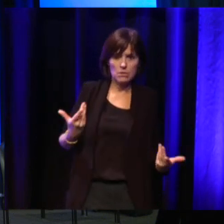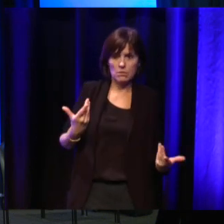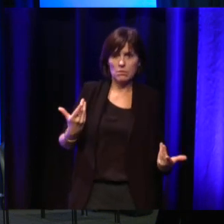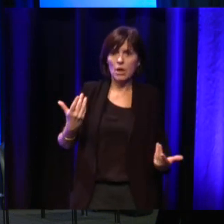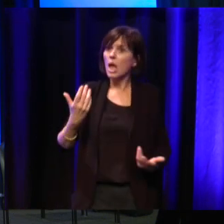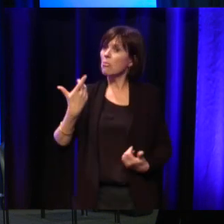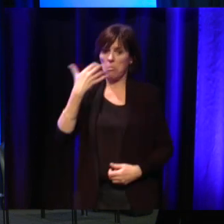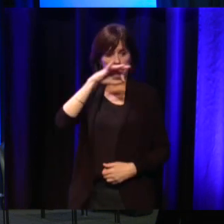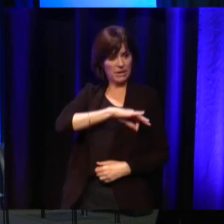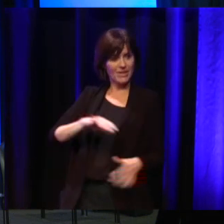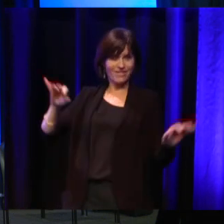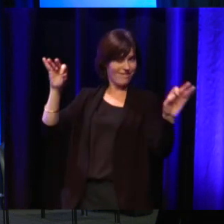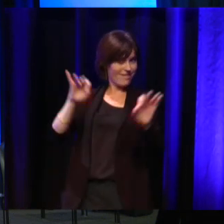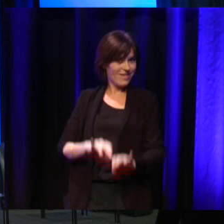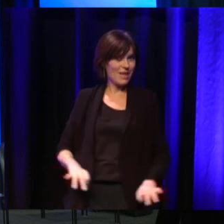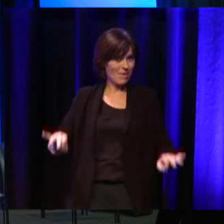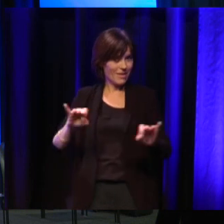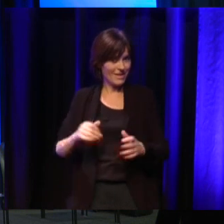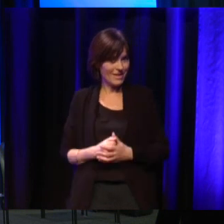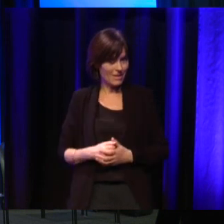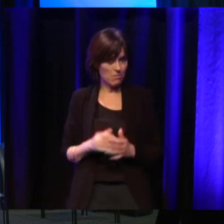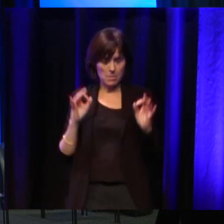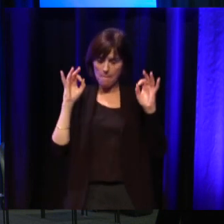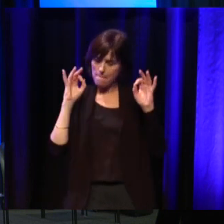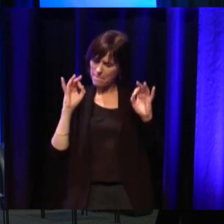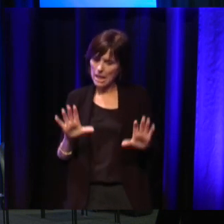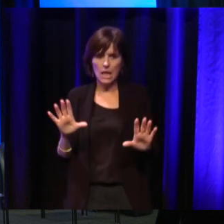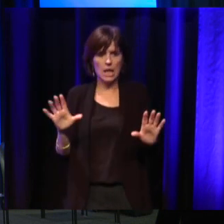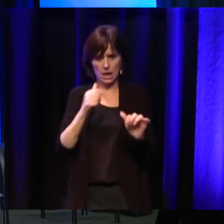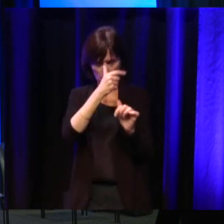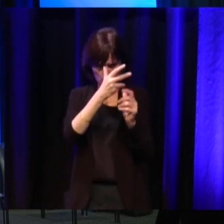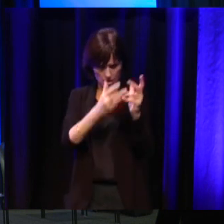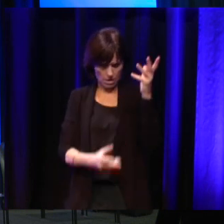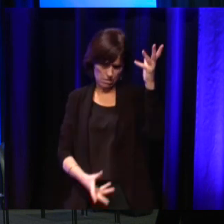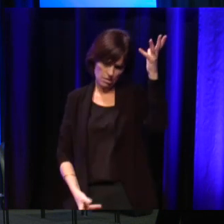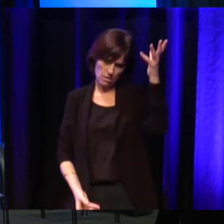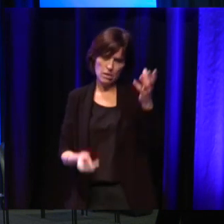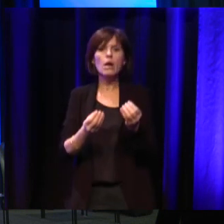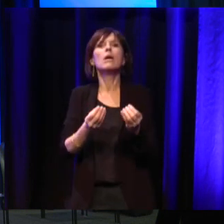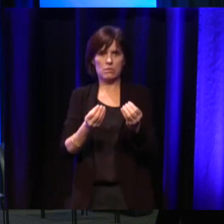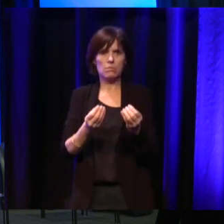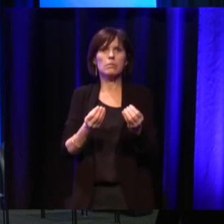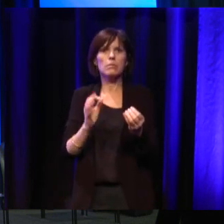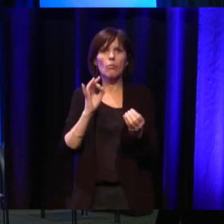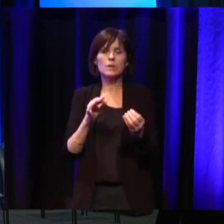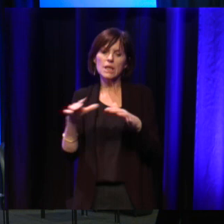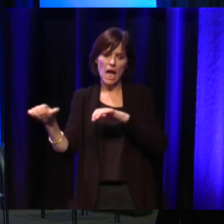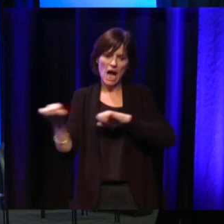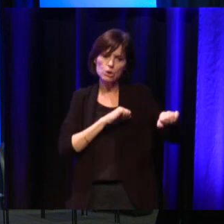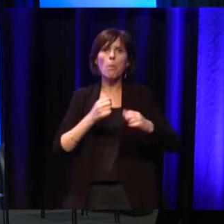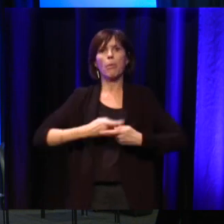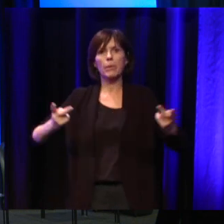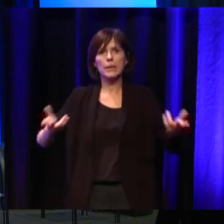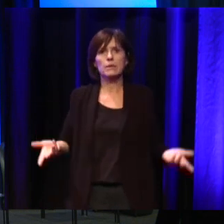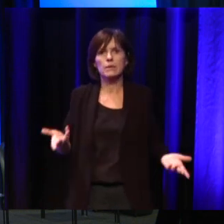investissement qui est tangible ou prévisible. Donc,'est pour moi, c'est effectivement, la question, c'est ça, c'est-à